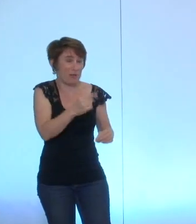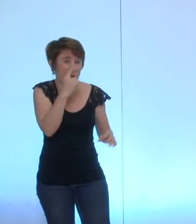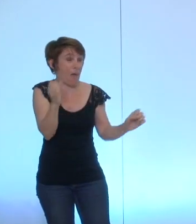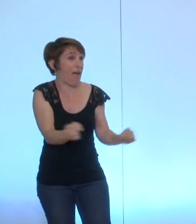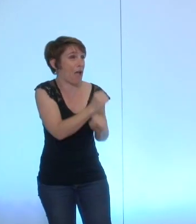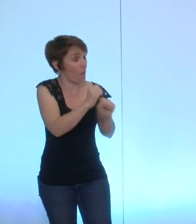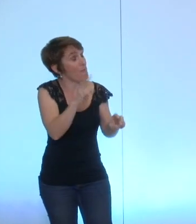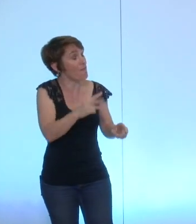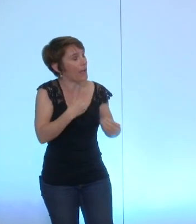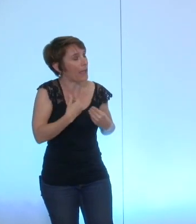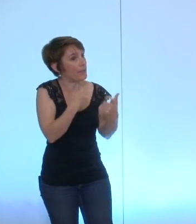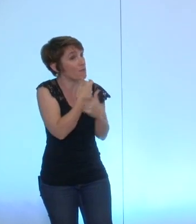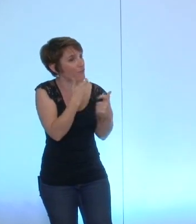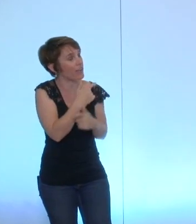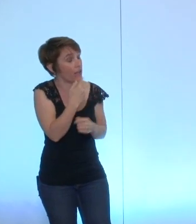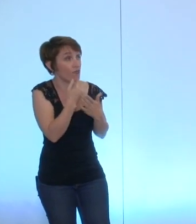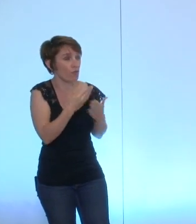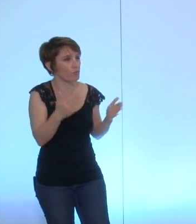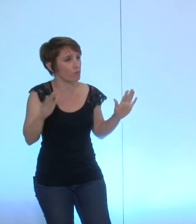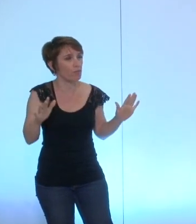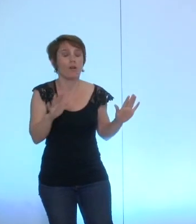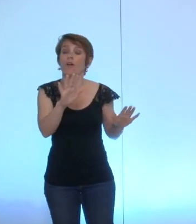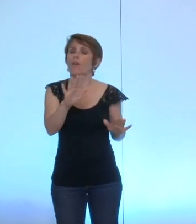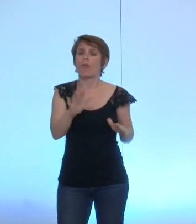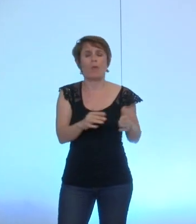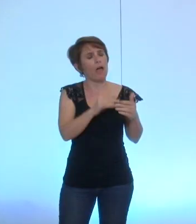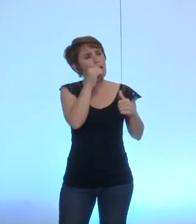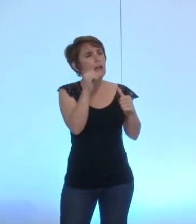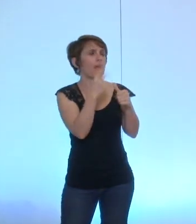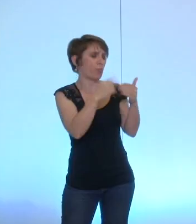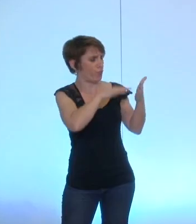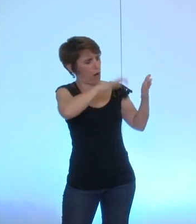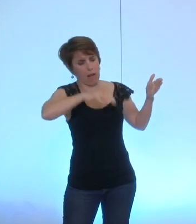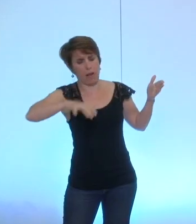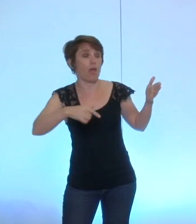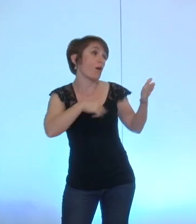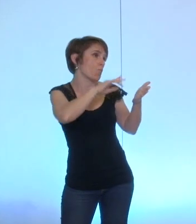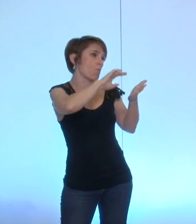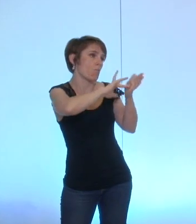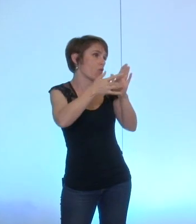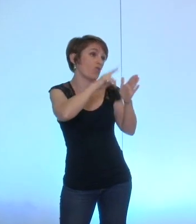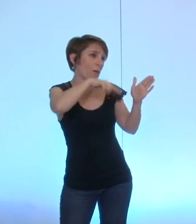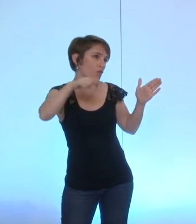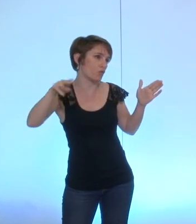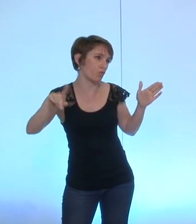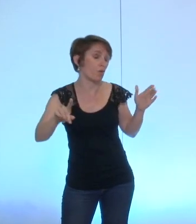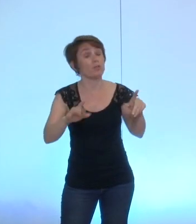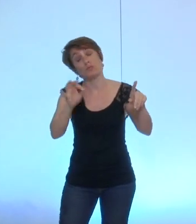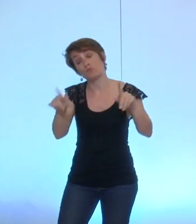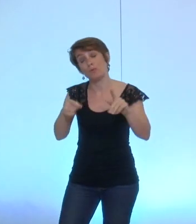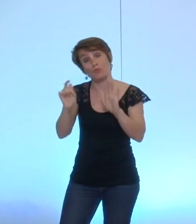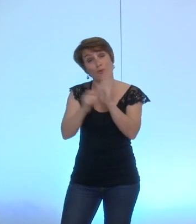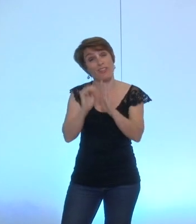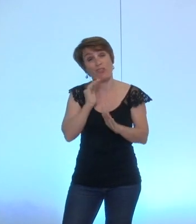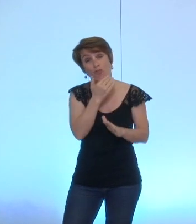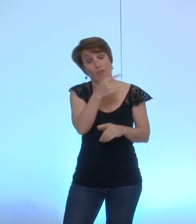franchement d'abord parce que je vous avoue franchement je n pas lu toute votre prose et en particulier les lettres que vous avez pu j'imagine quand janvier effectivement vous aviez autre chose à faire ça penser